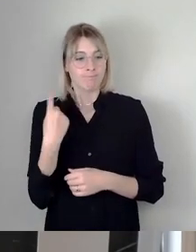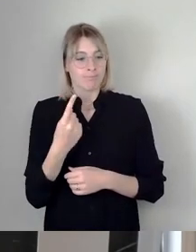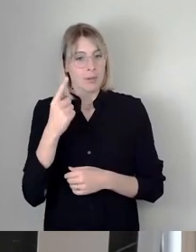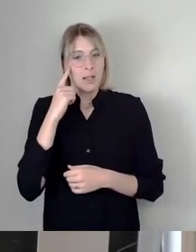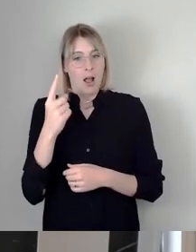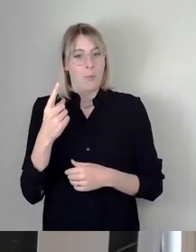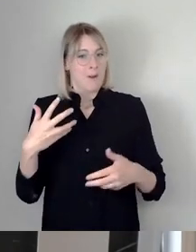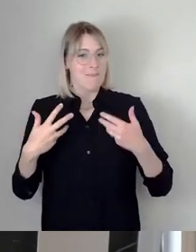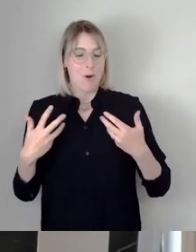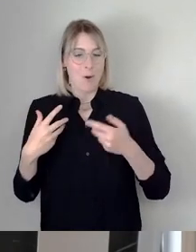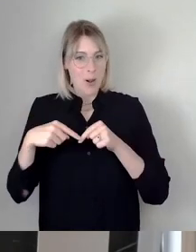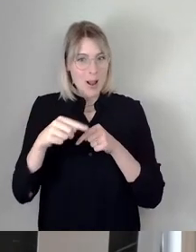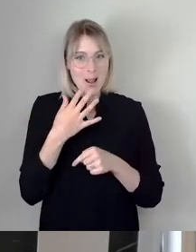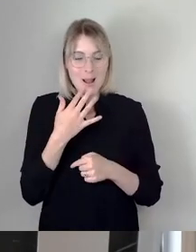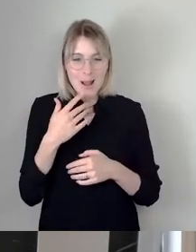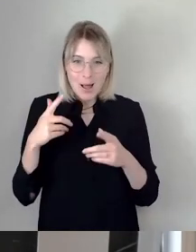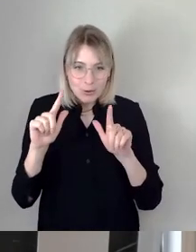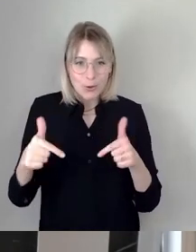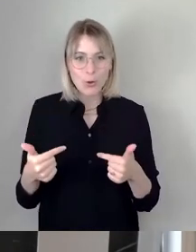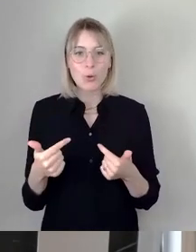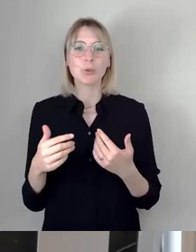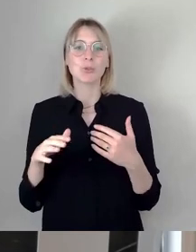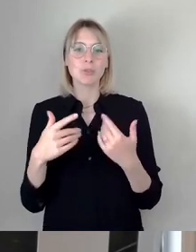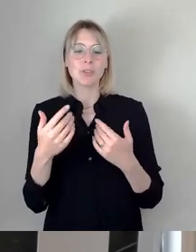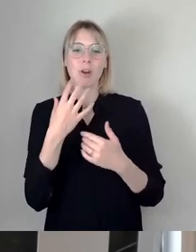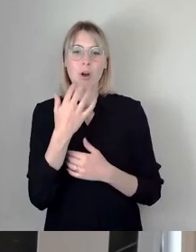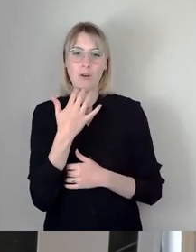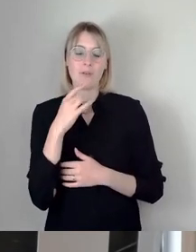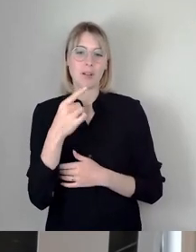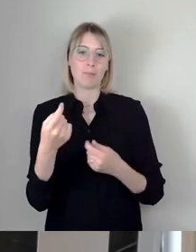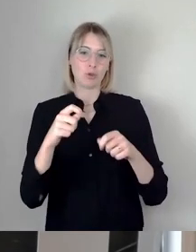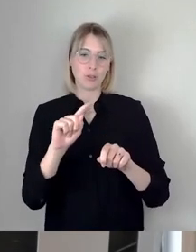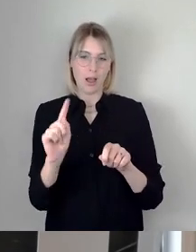Fahnen heute hier mit diesem Beschluss auch einfach berücksichtigt werden sollten.